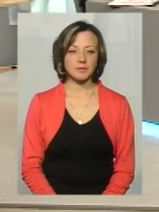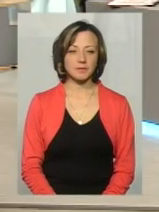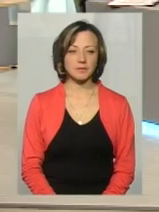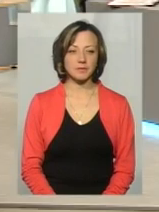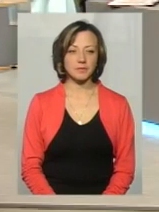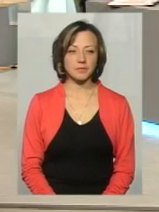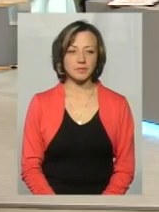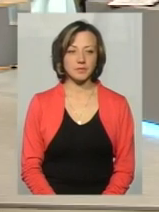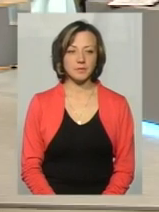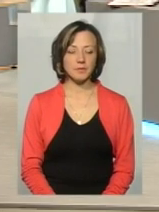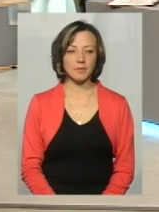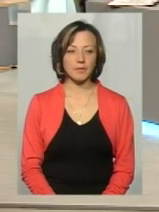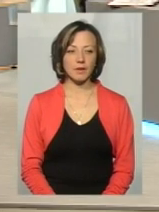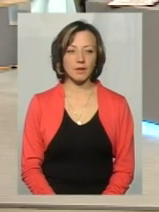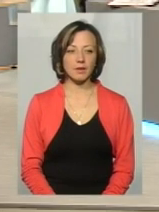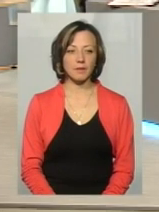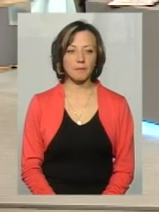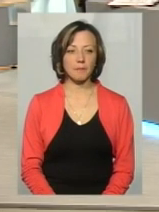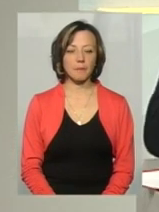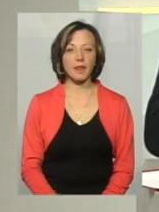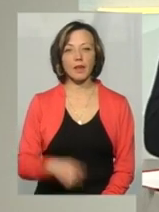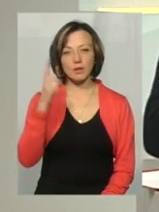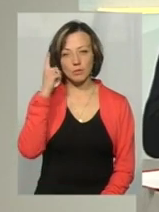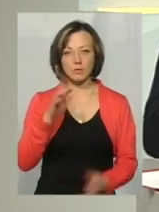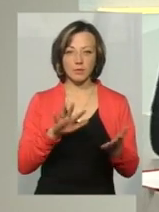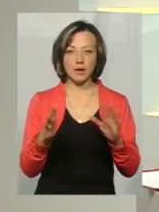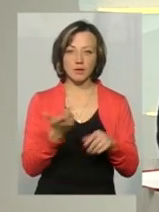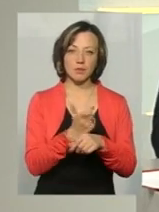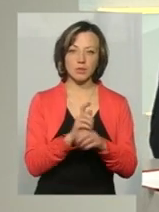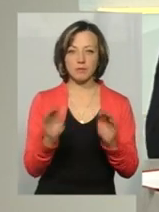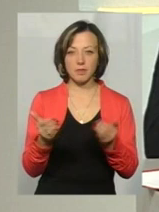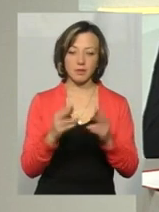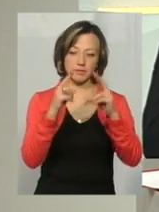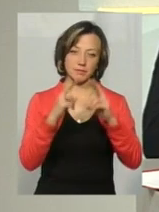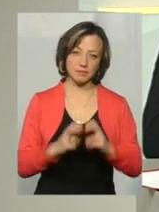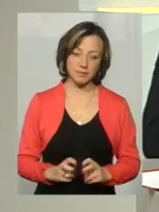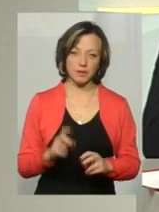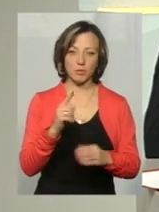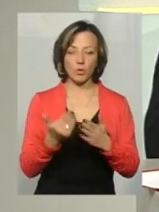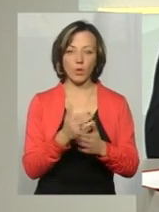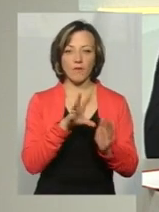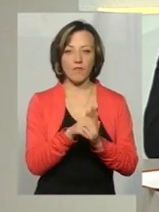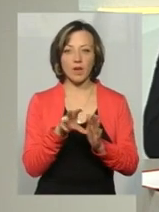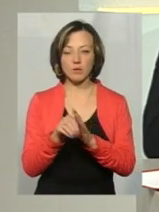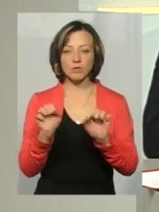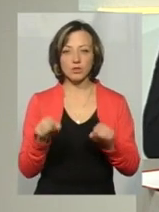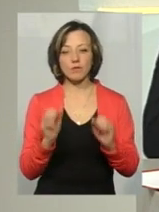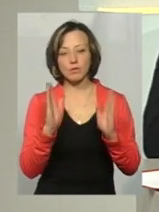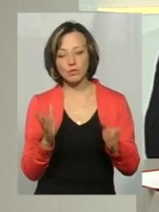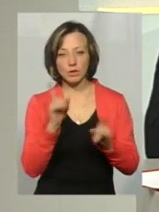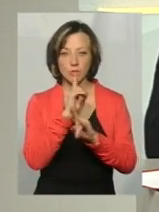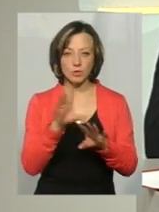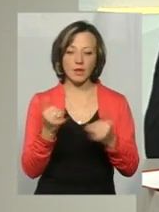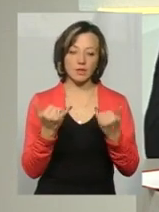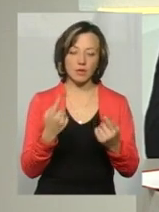Це позитивно. Ну що, я думаю, більш-менш ми так пройшлися по тим нововведенням, які, можливо, будуть, можливо, ні, але